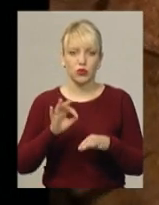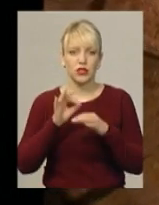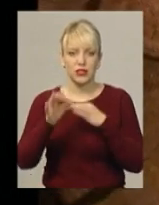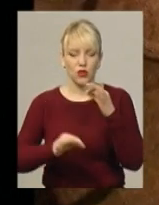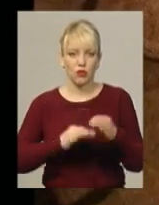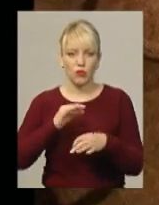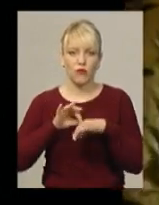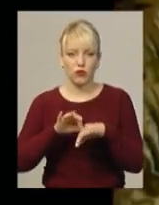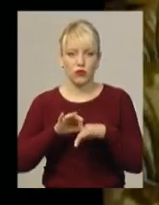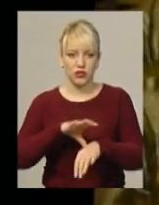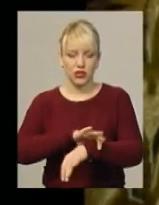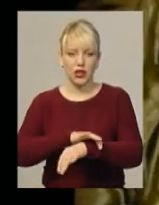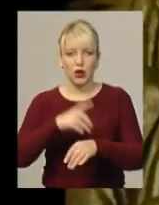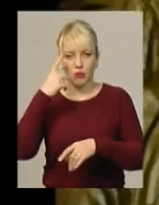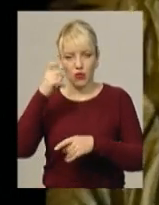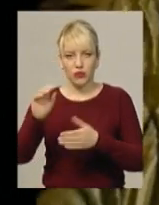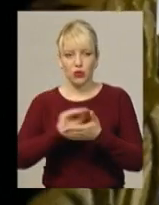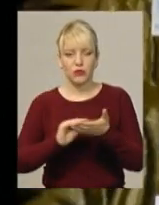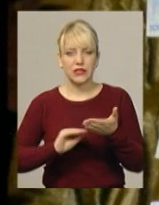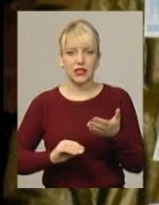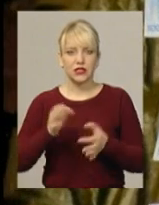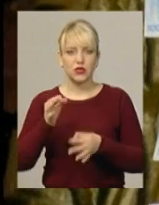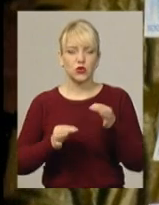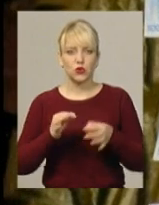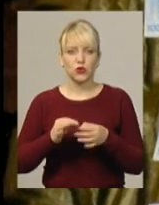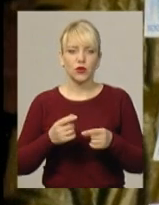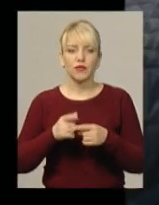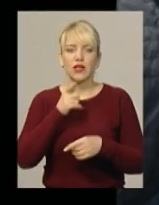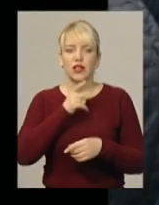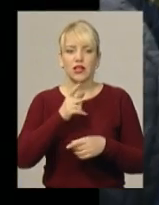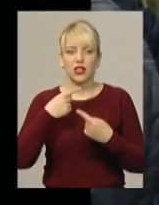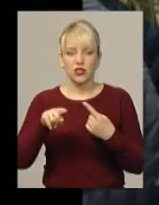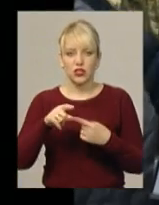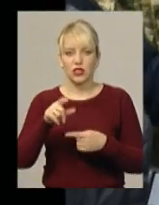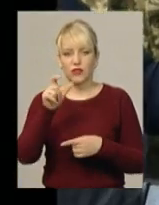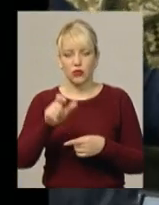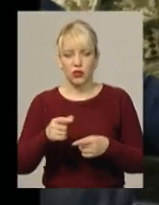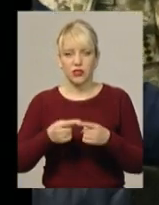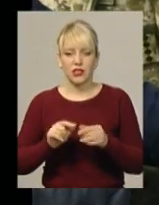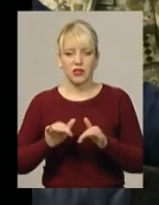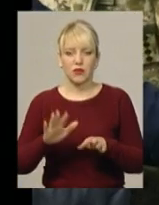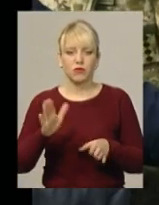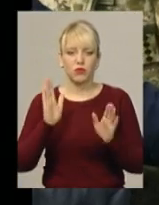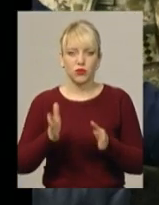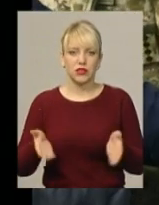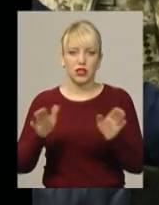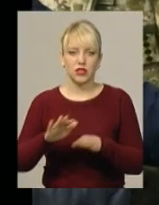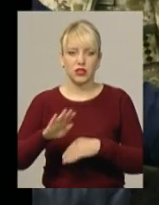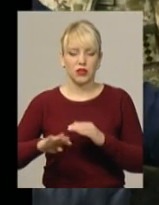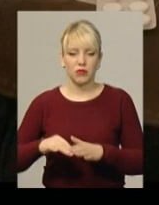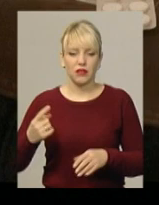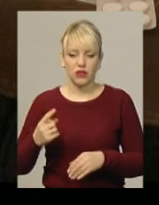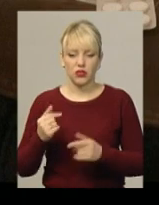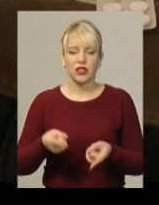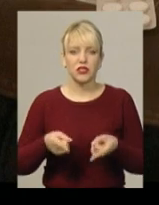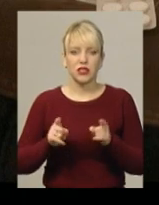повідомила прес-секретар Хмельницького міськрайонного суду Алла Плінська. Інший фігурант цієї справи залишатиметься під вартою і, згідно з рішенням суду,